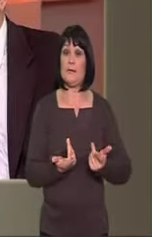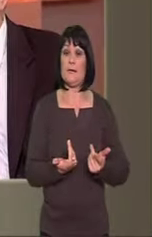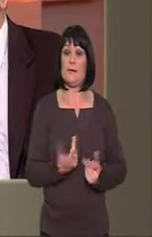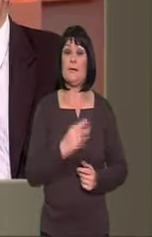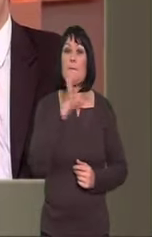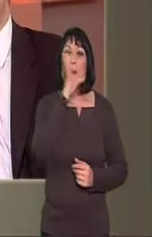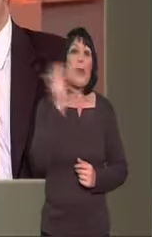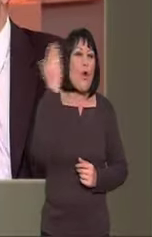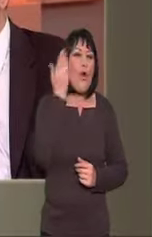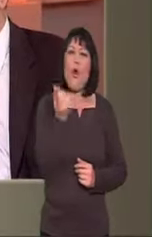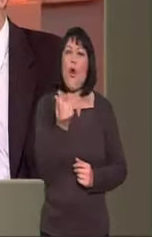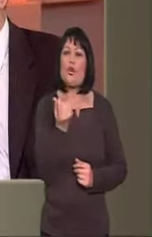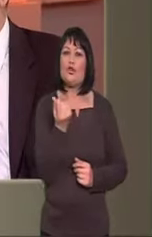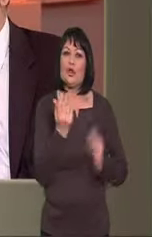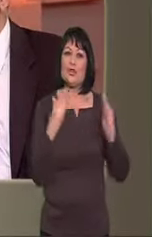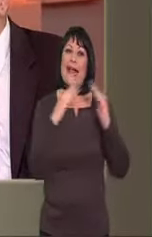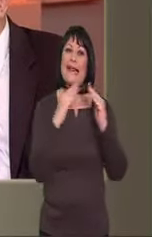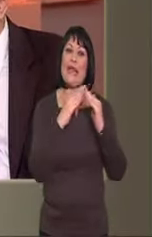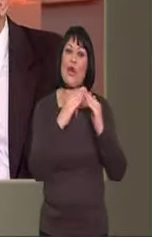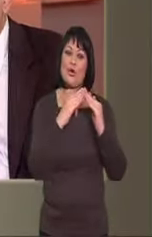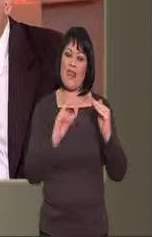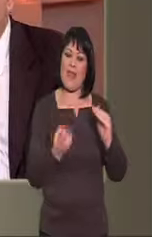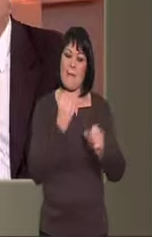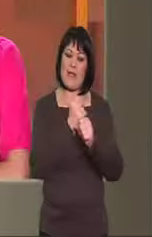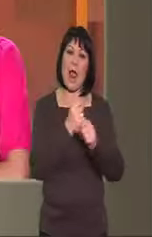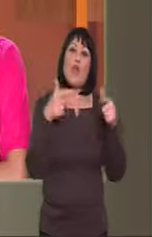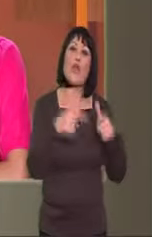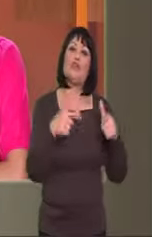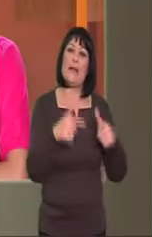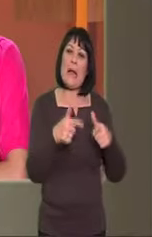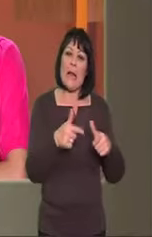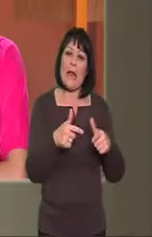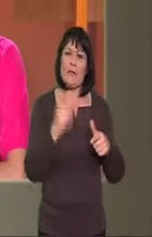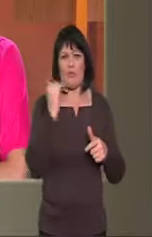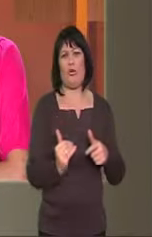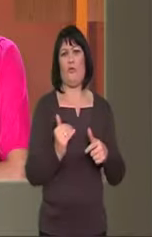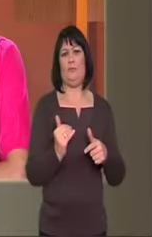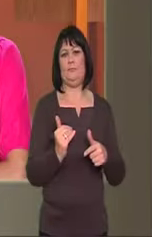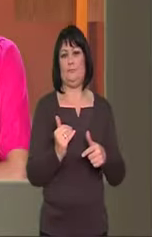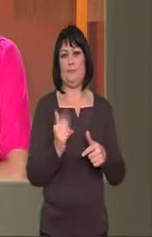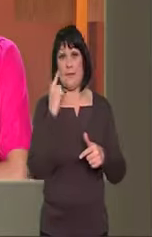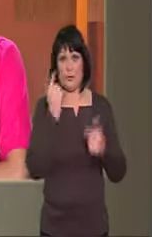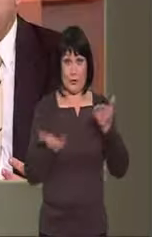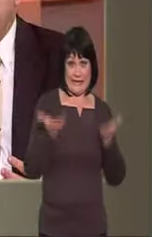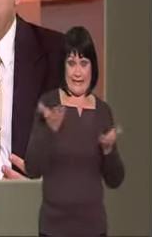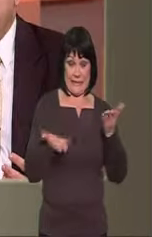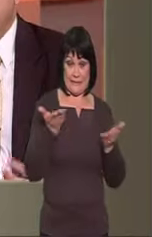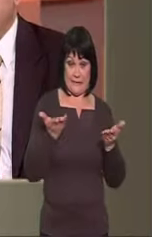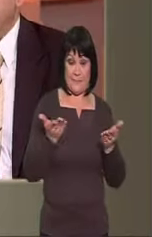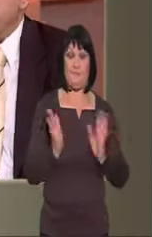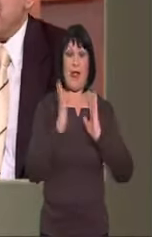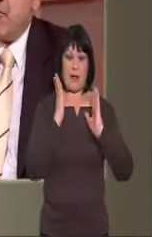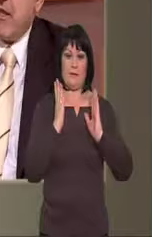πραγματικό κόστος της κατοίκο νοσηλείας είναι πολύ χαμηλότερο. Για να κάνουμε μια σύγκριση, αν